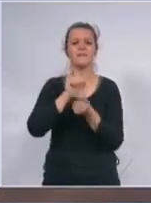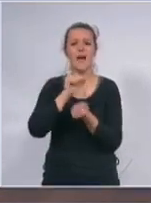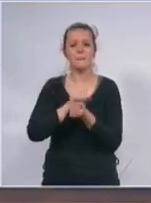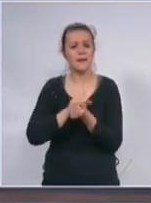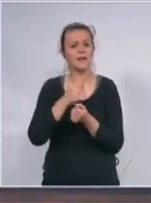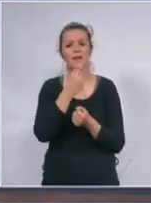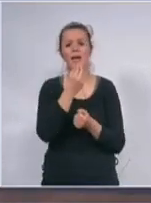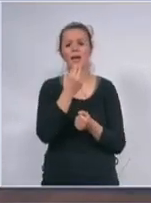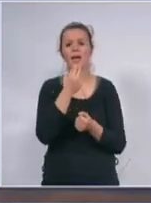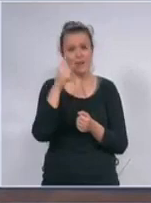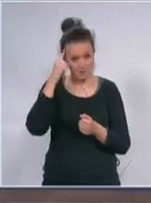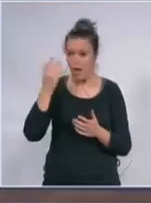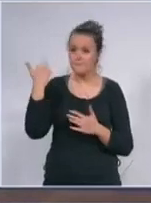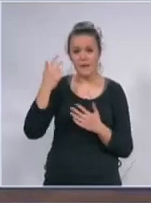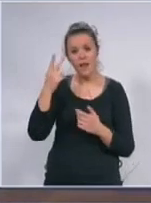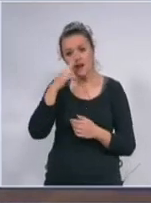li neku fabriku gde je u Nišu opstala?